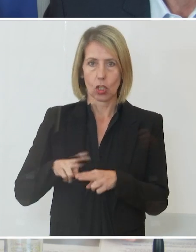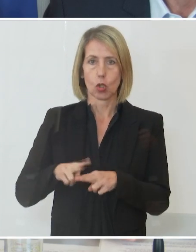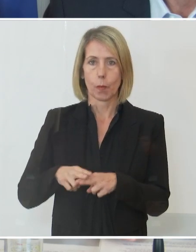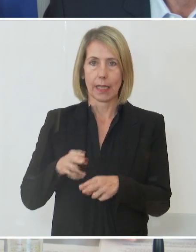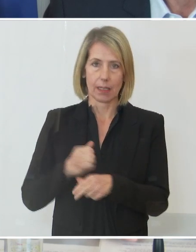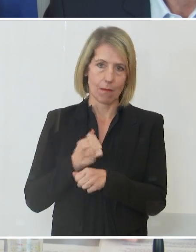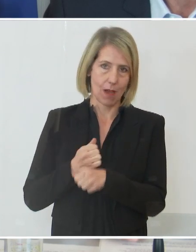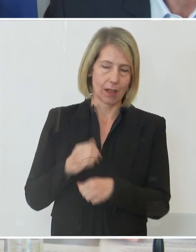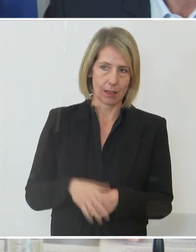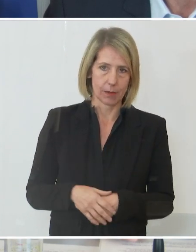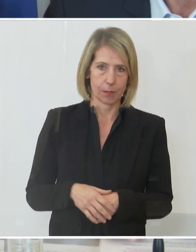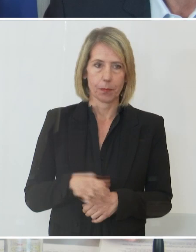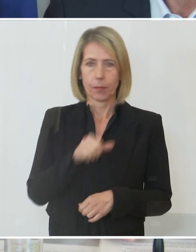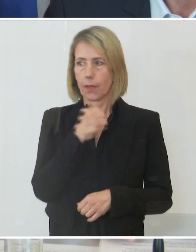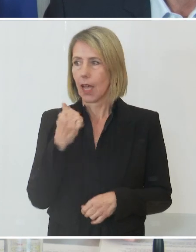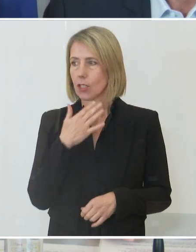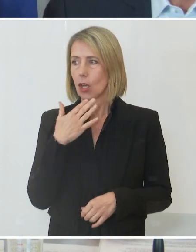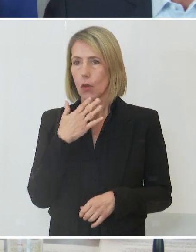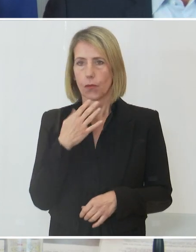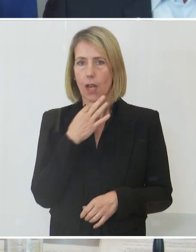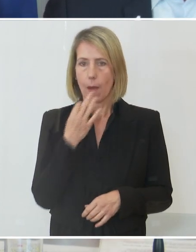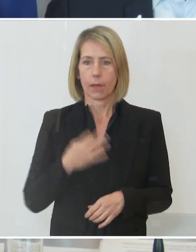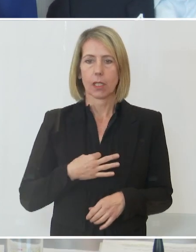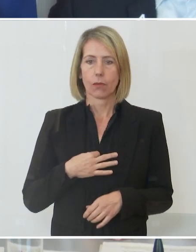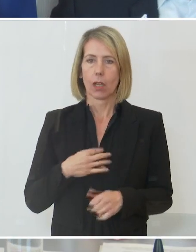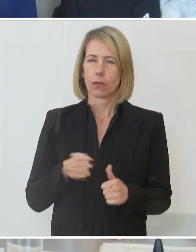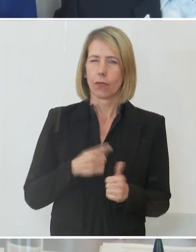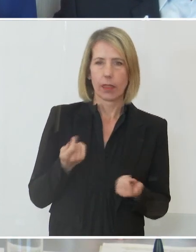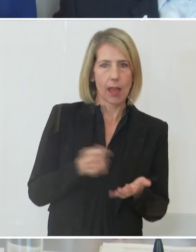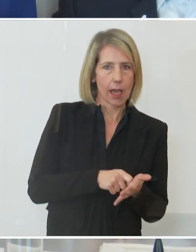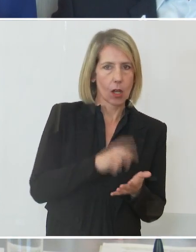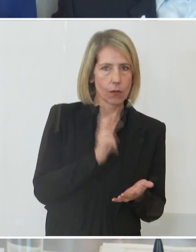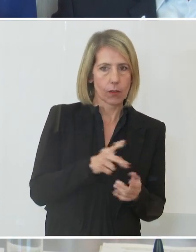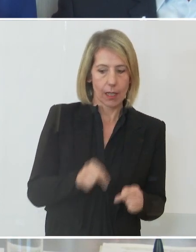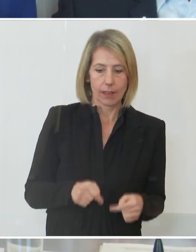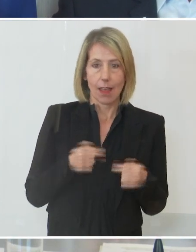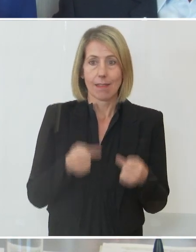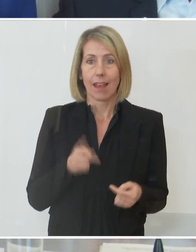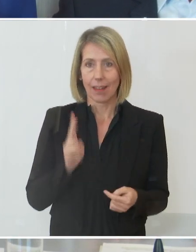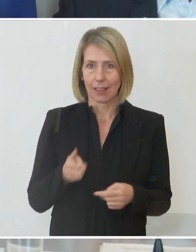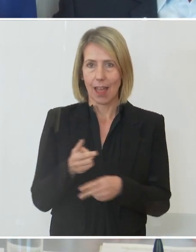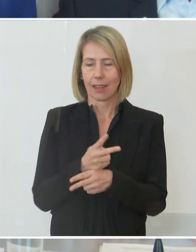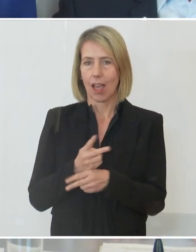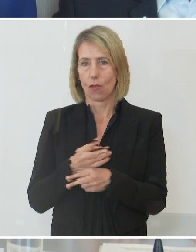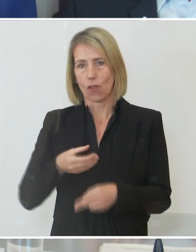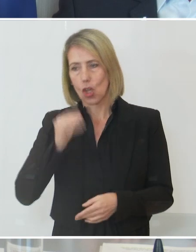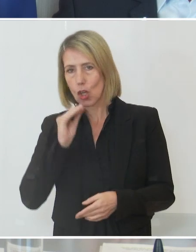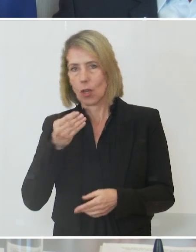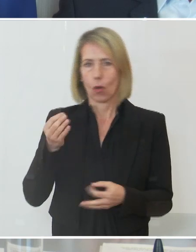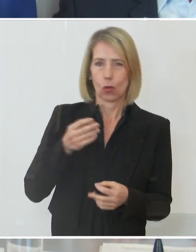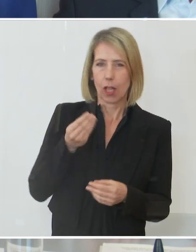ist es nicht gerade dann interessant, wenn ich einkaufen gehe, dass man dann nachher essen geht oder auf ein Café zwischendurch? Ja,